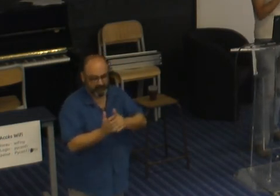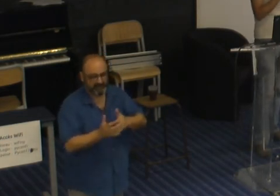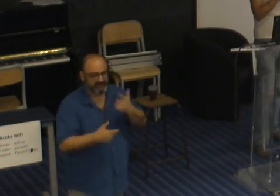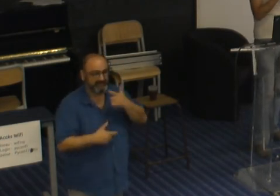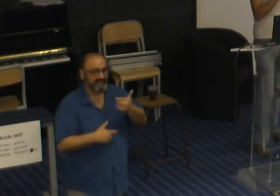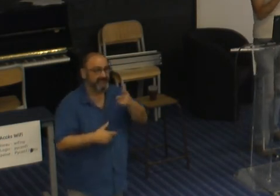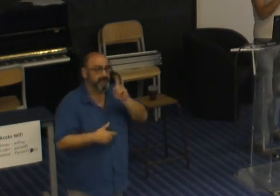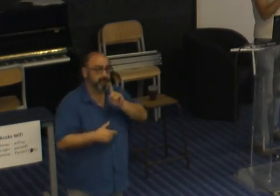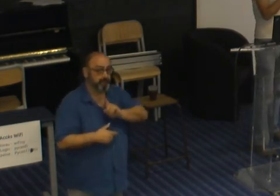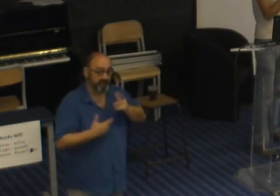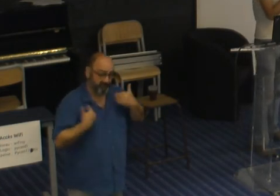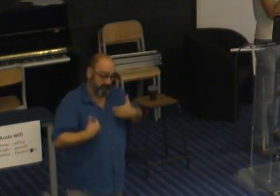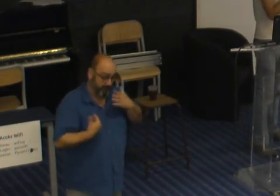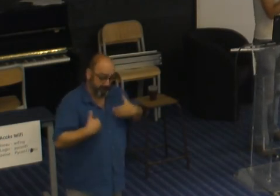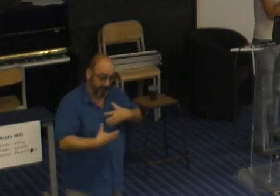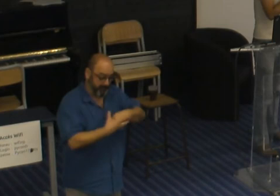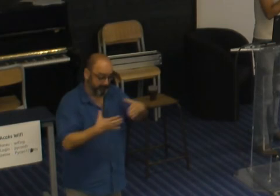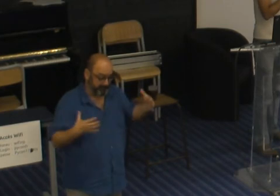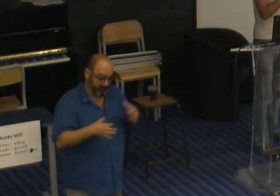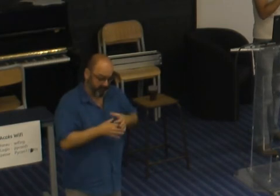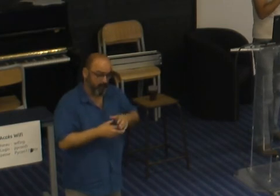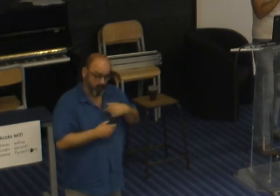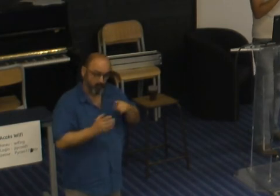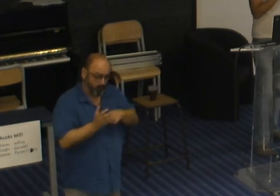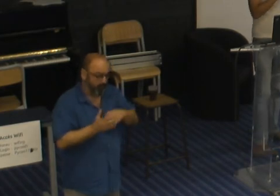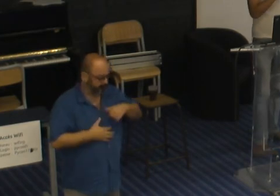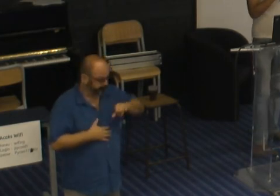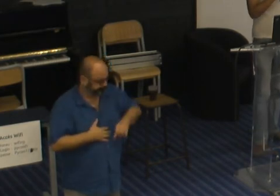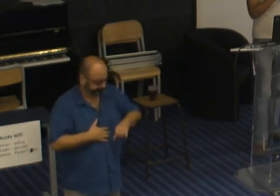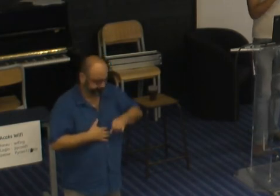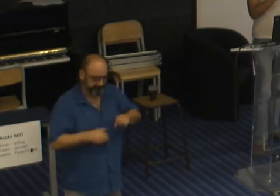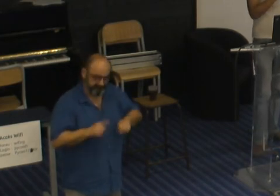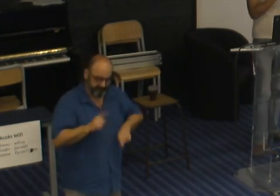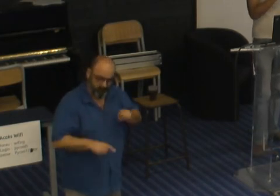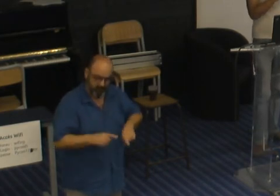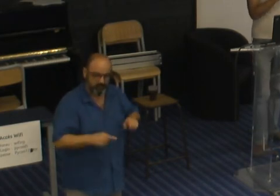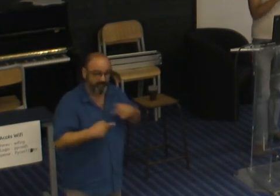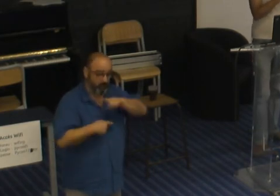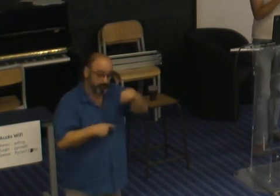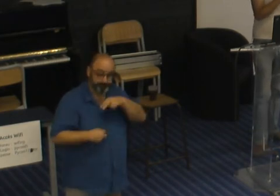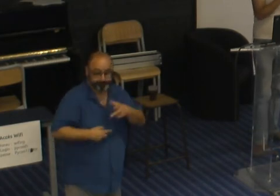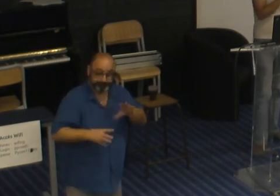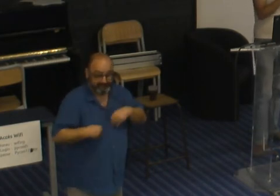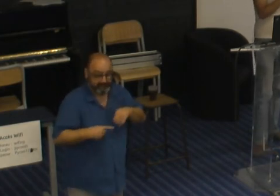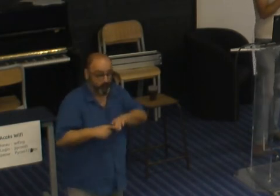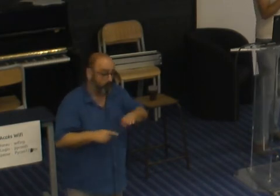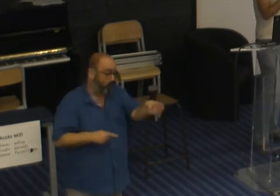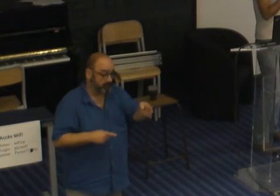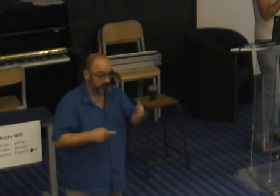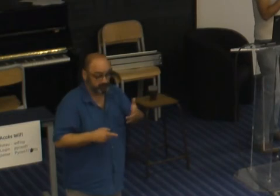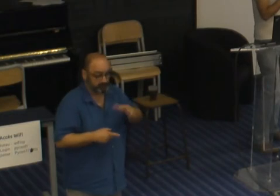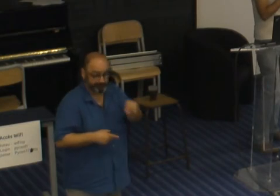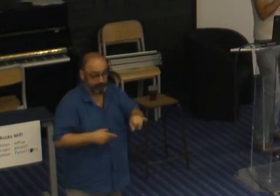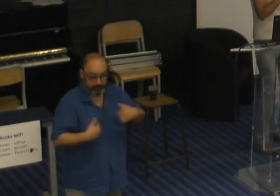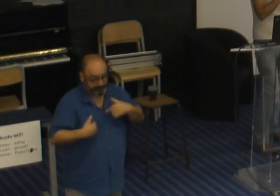membre d'une minorité c'est aussi avoir le droit d'être assez mauvais par moments et que ce soit aussi acceptable que pour n'importe qui et ça aussi